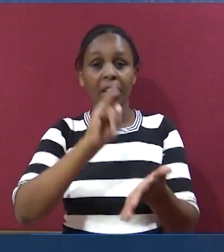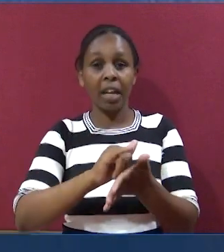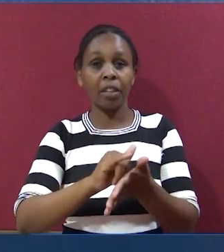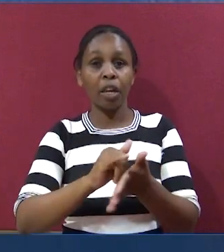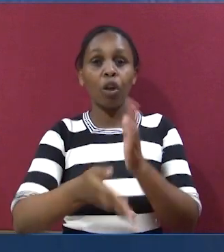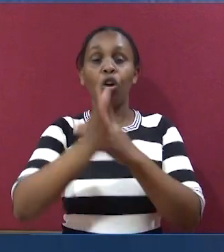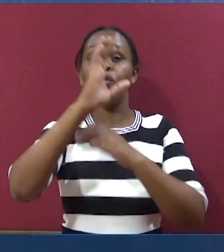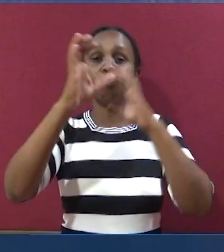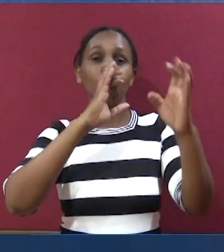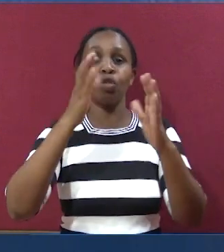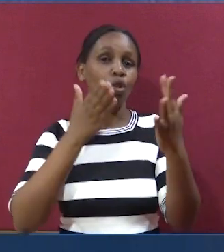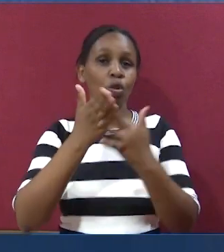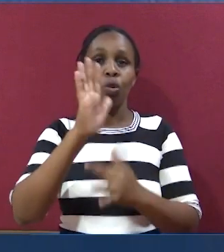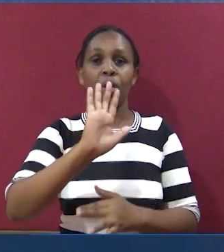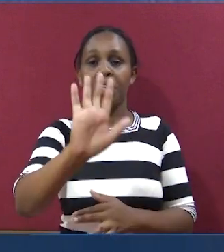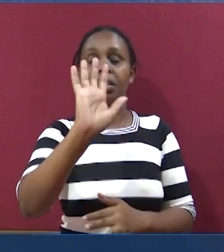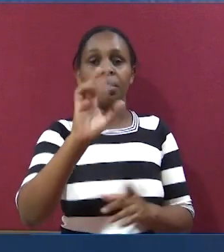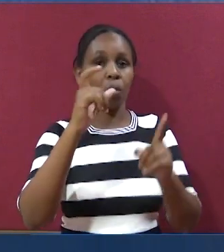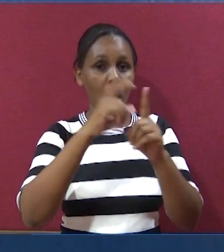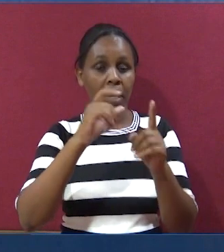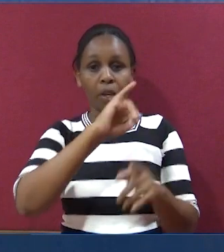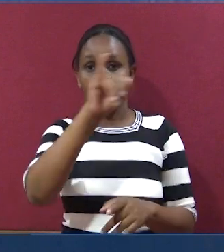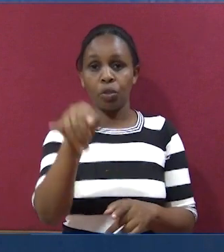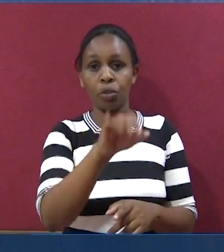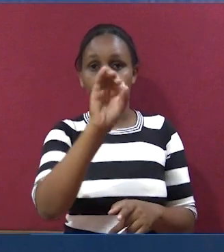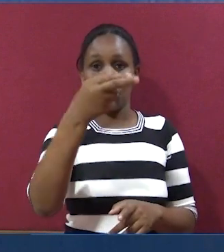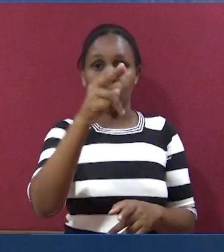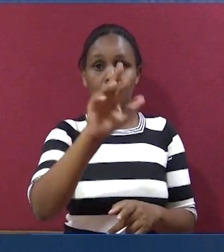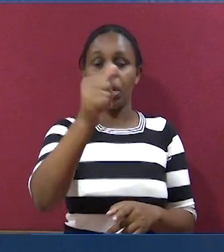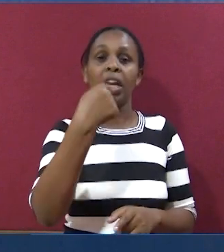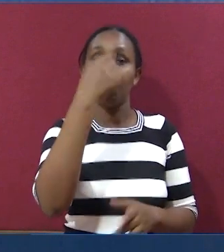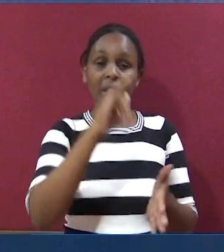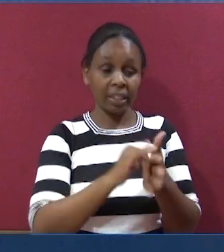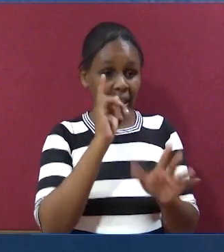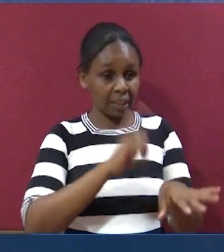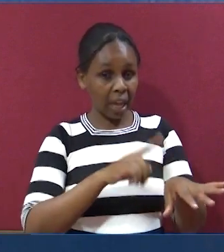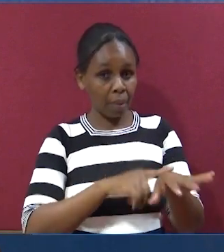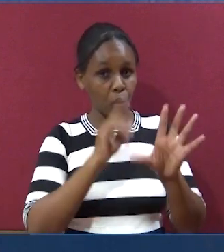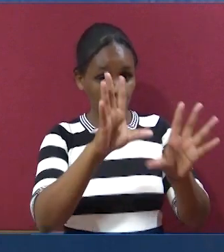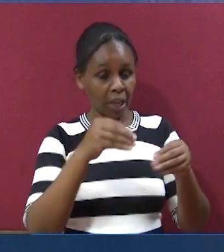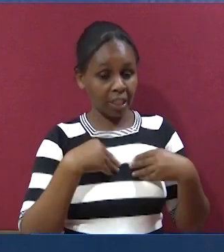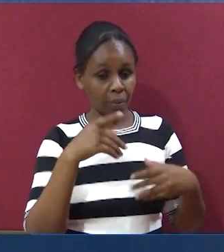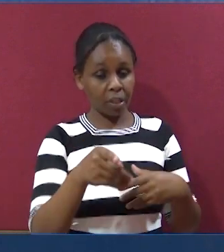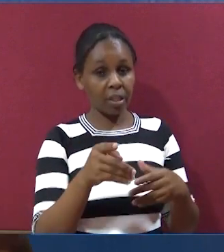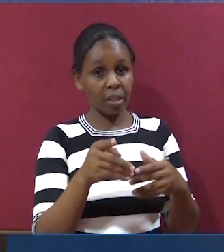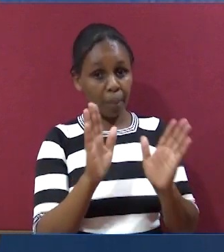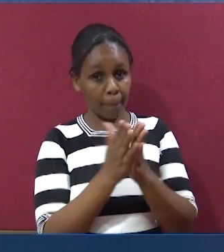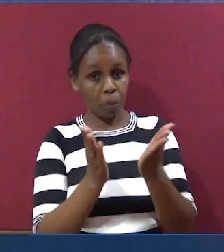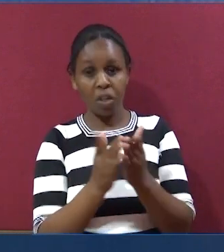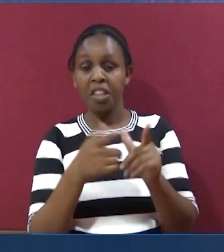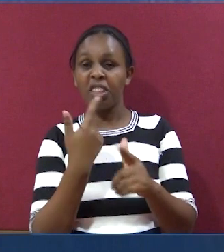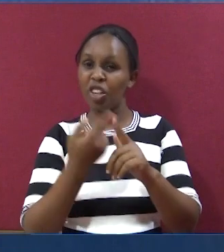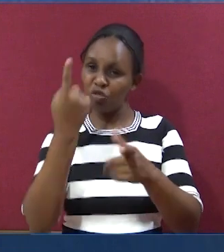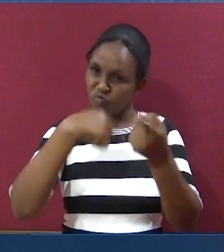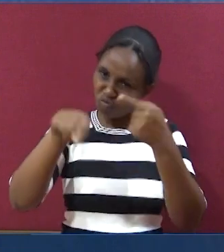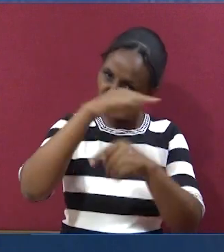ukumbali, mungu wa nene nawe, kupitea kwa neno lake. Joshua naambiwa ya kwamba ukikumbali iki kitabu, na haya manene ya kuendani